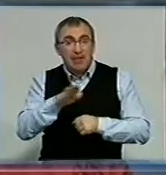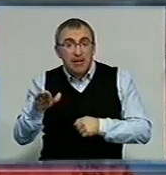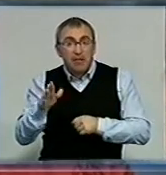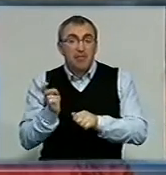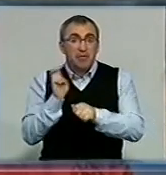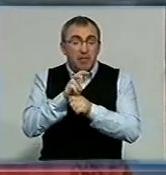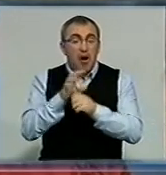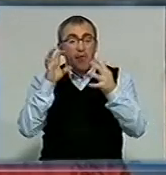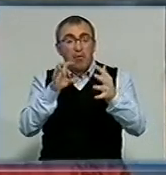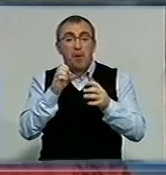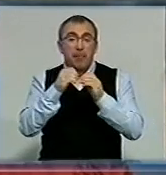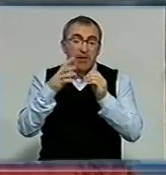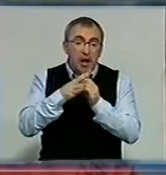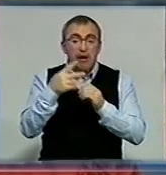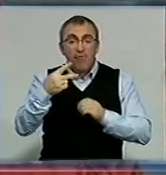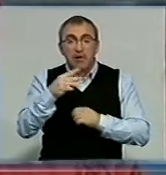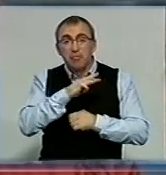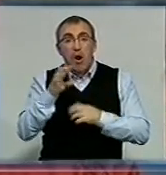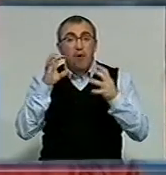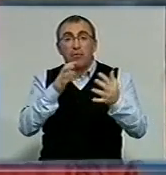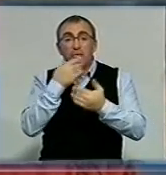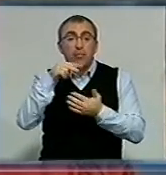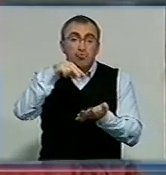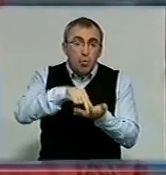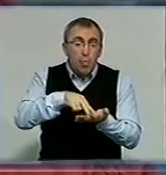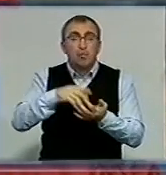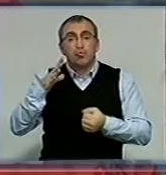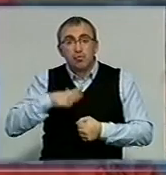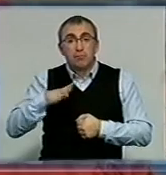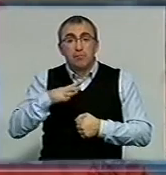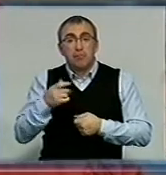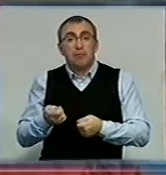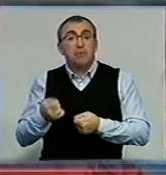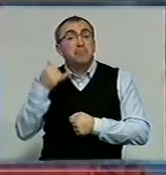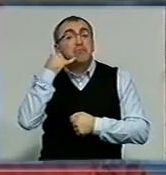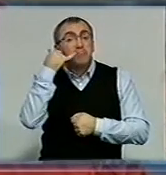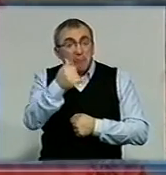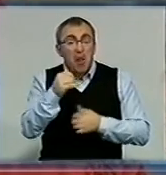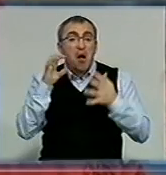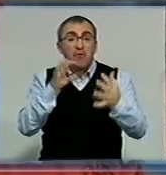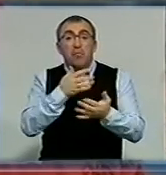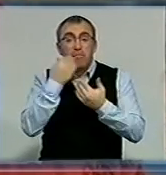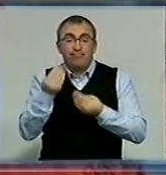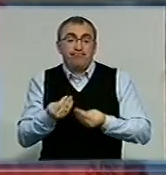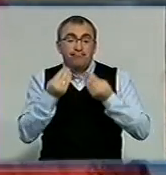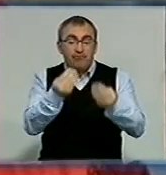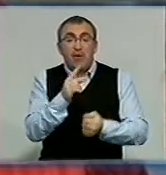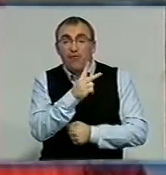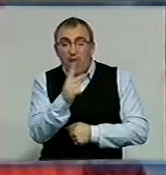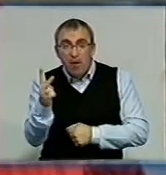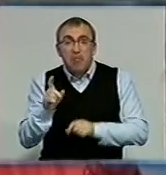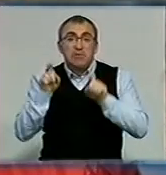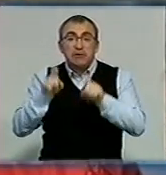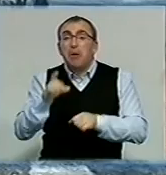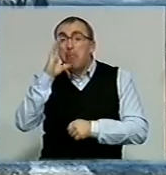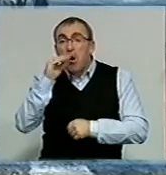нема, 15-20 минут нема автобуса. Вони стоять, ждуть. Винесли їм, позвонили в дому, що автобуса нема, винесли гроші, дали по два рубля, вони сіли на